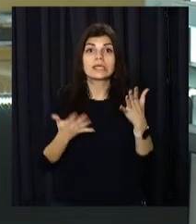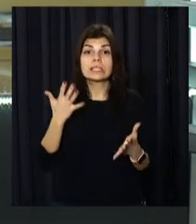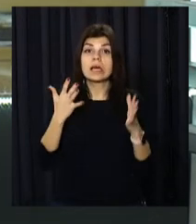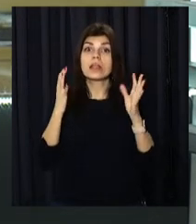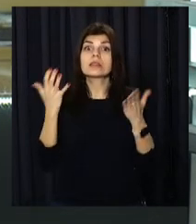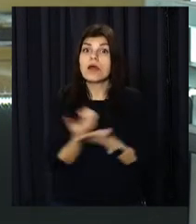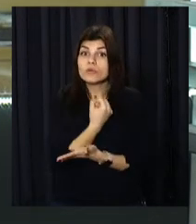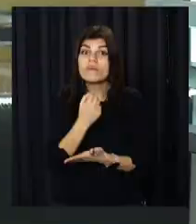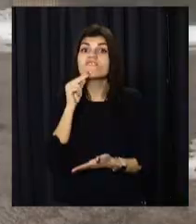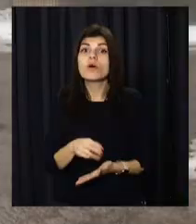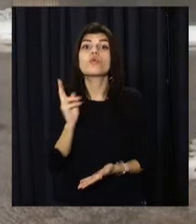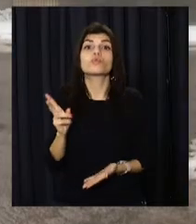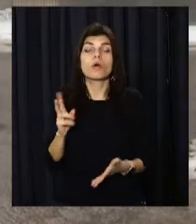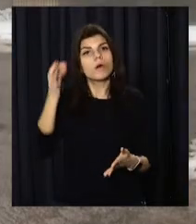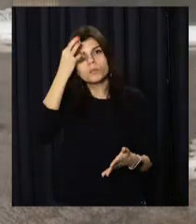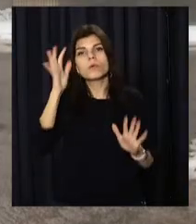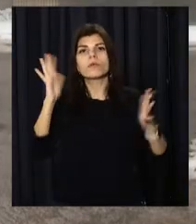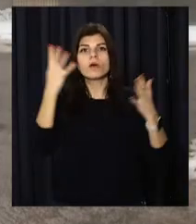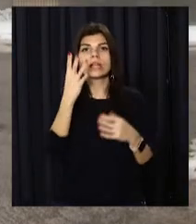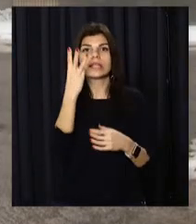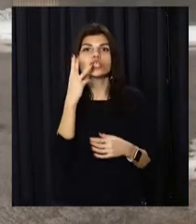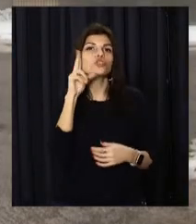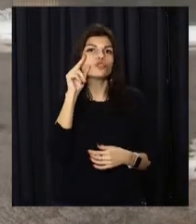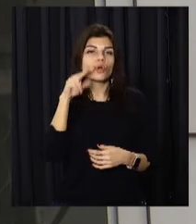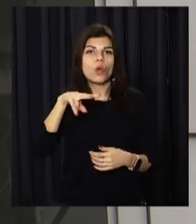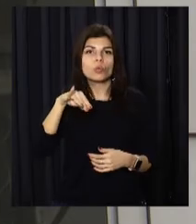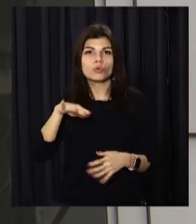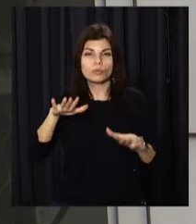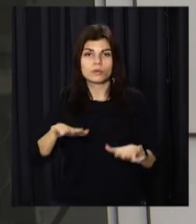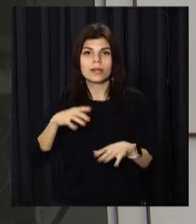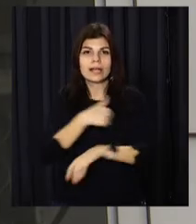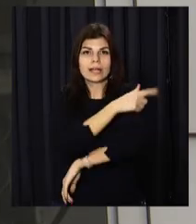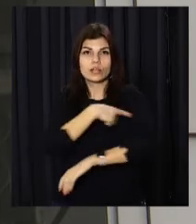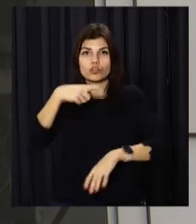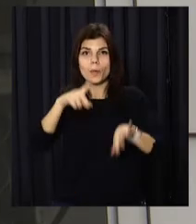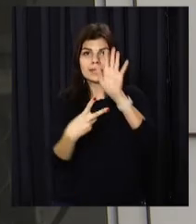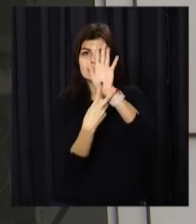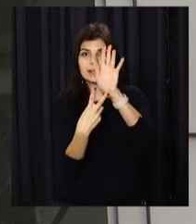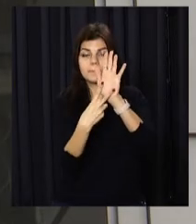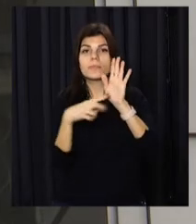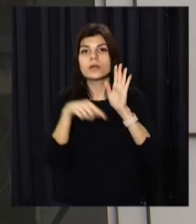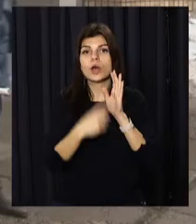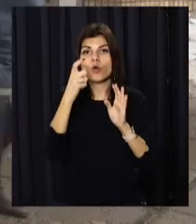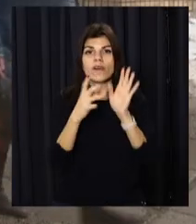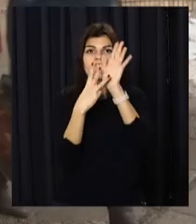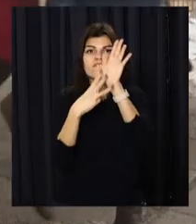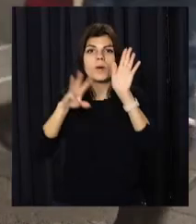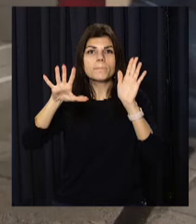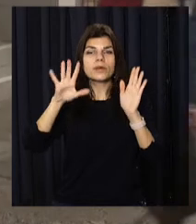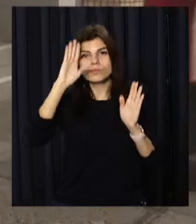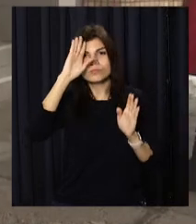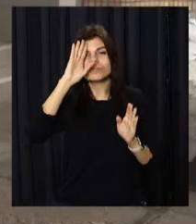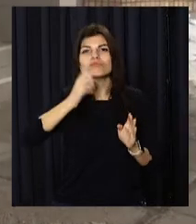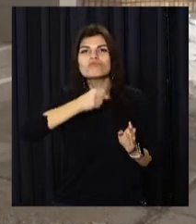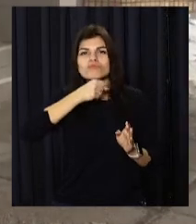знайдуть. Нагадаємо, трагедія сталася 3 лютого у міській лікарні номер 7. Одного з пацієнтів, 85-річного